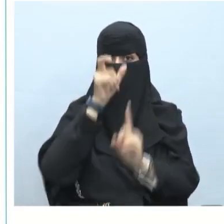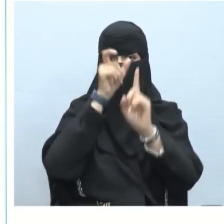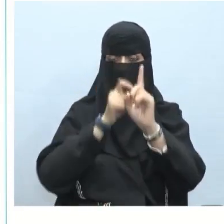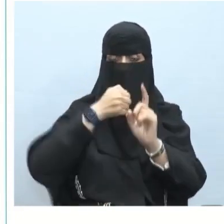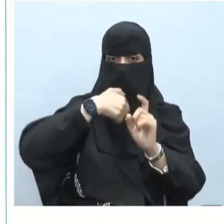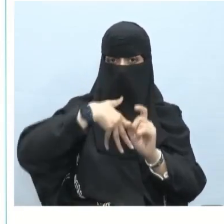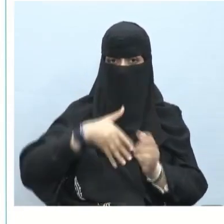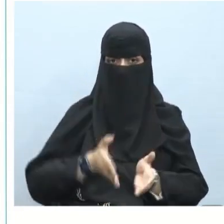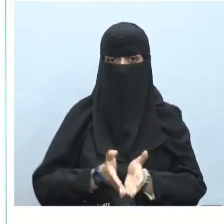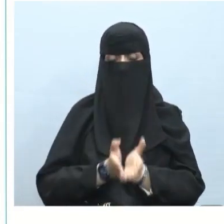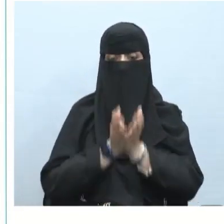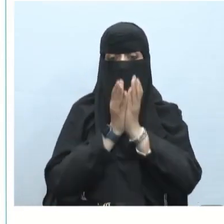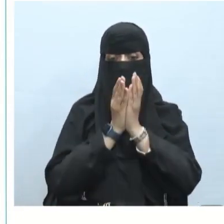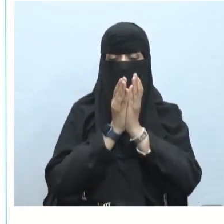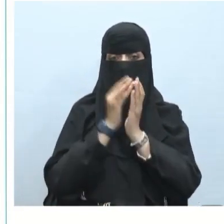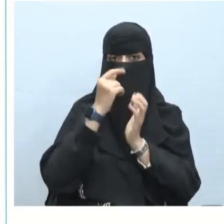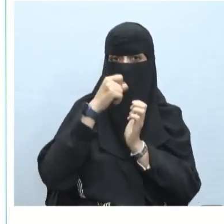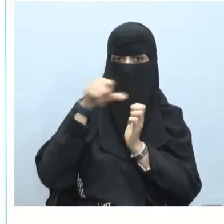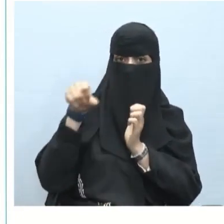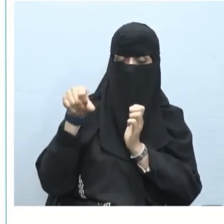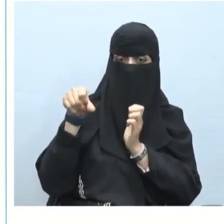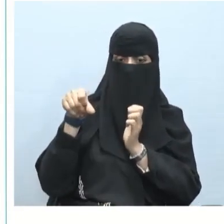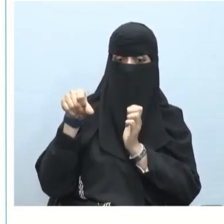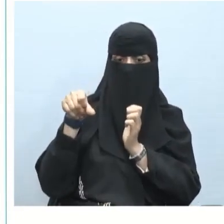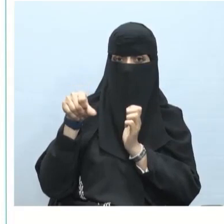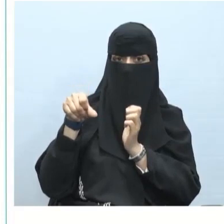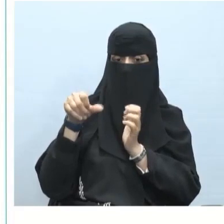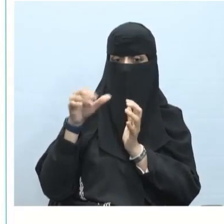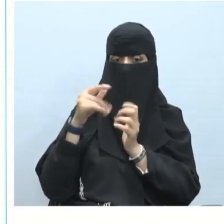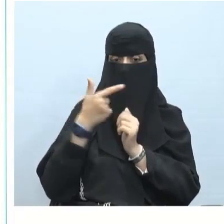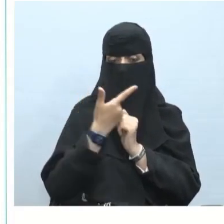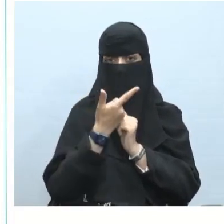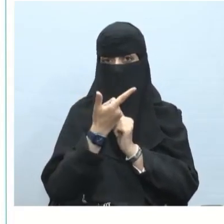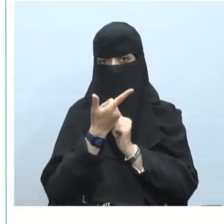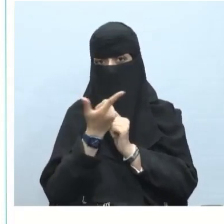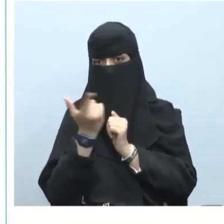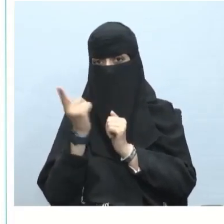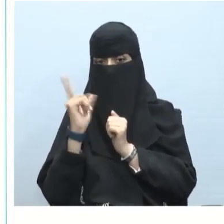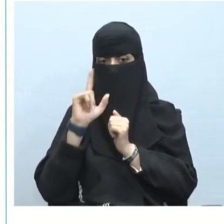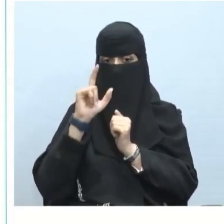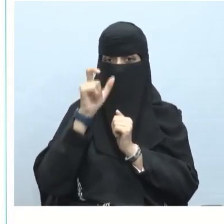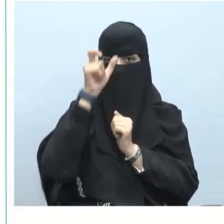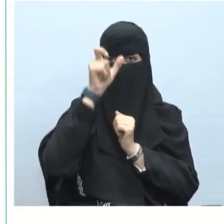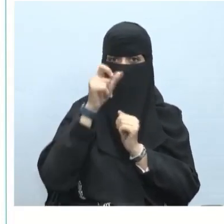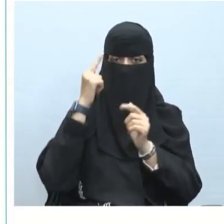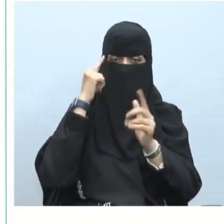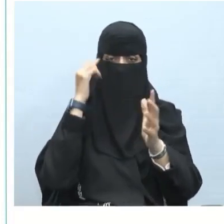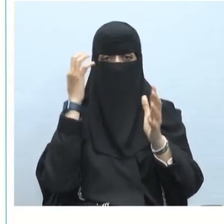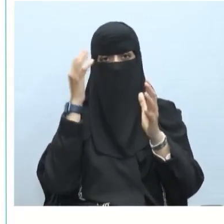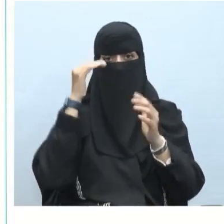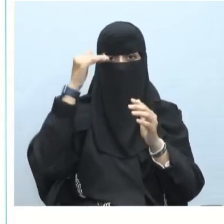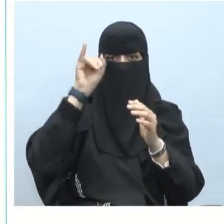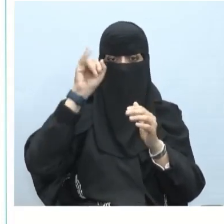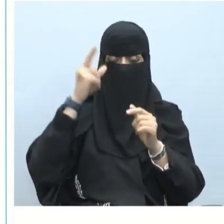وحرف عطف ثم فراء كل مسكر خمر وكل